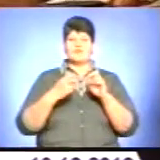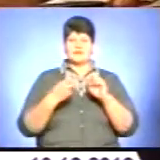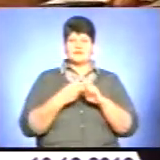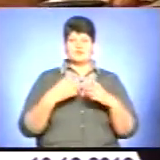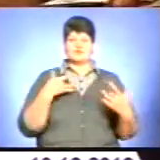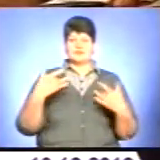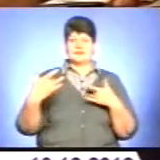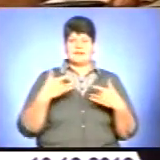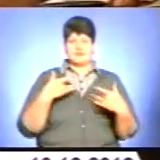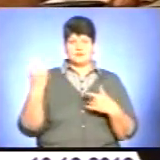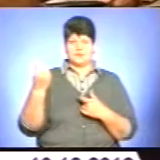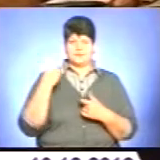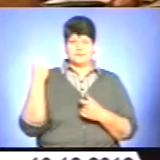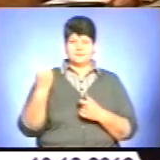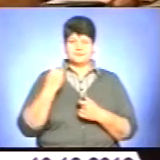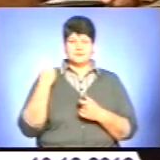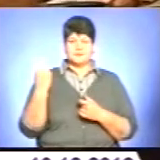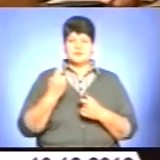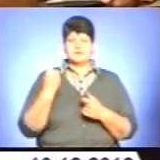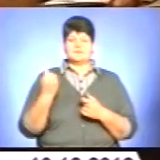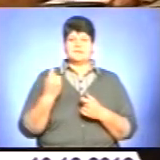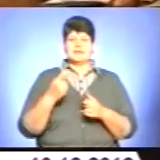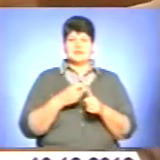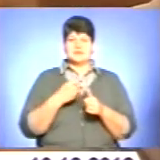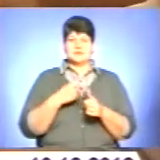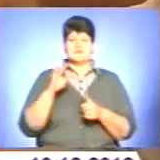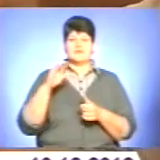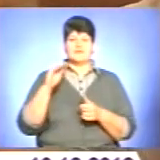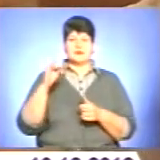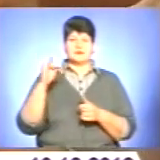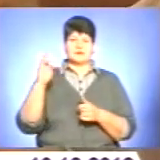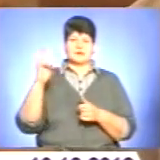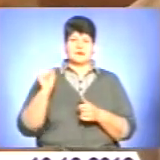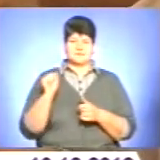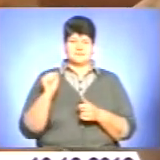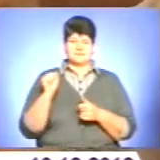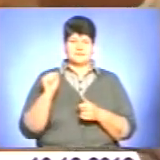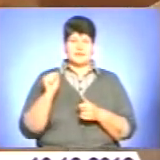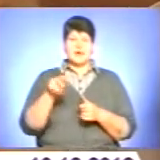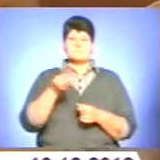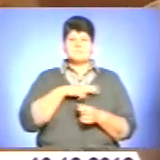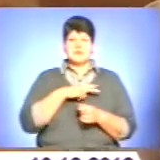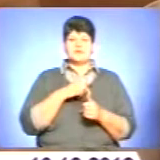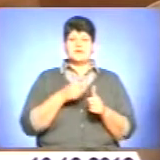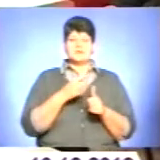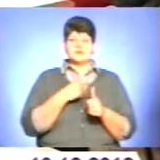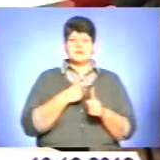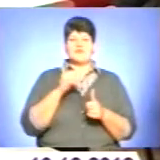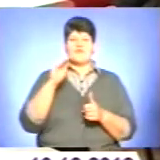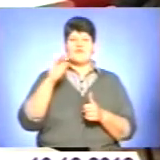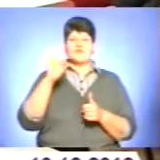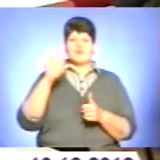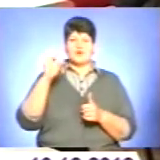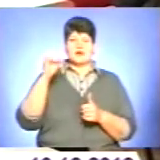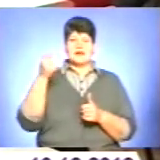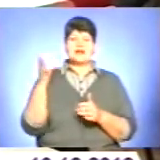академічного обласного українського музично-травматичного театру імені Івана Франка. Премію імені Михайла Форгеля за вагомий внесок у